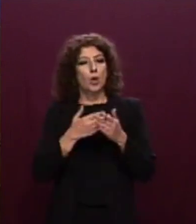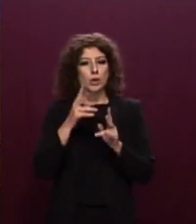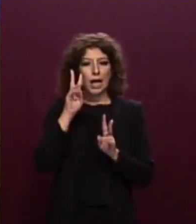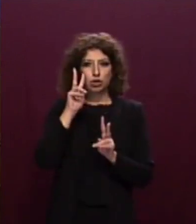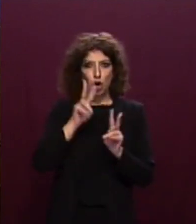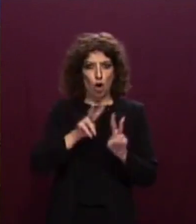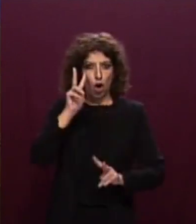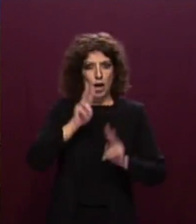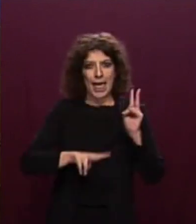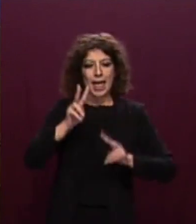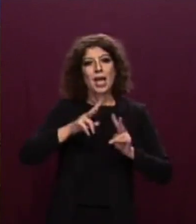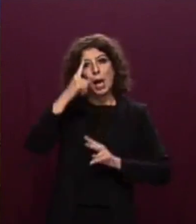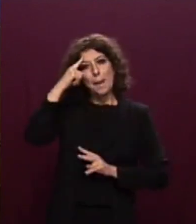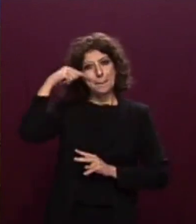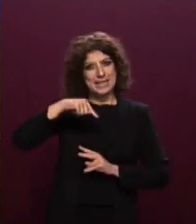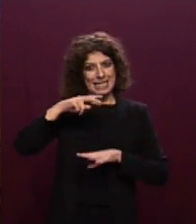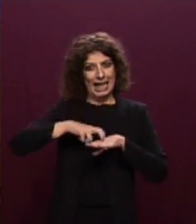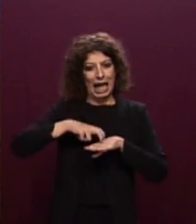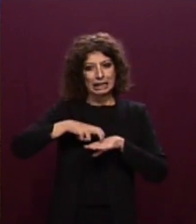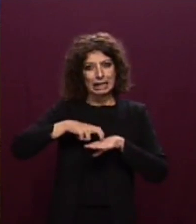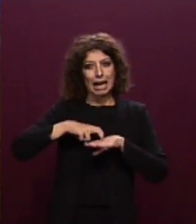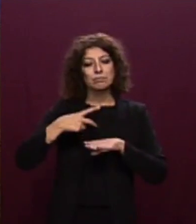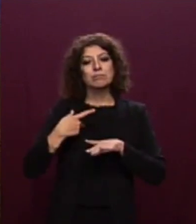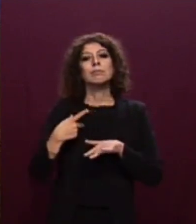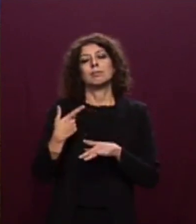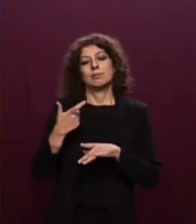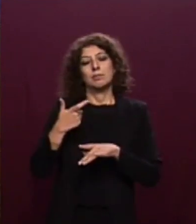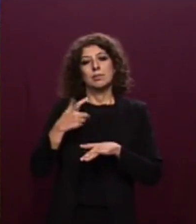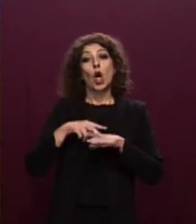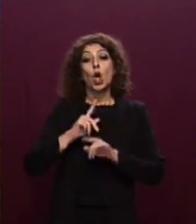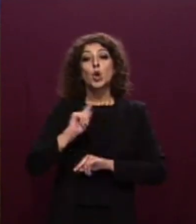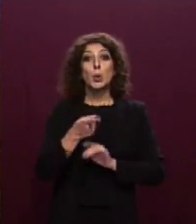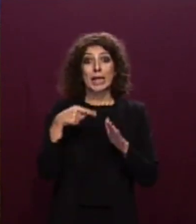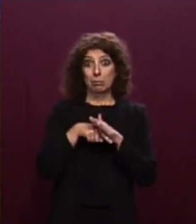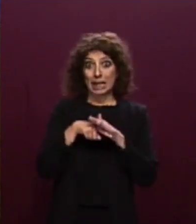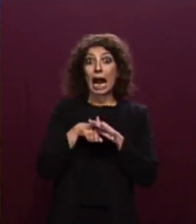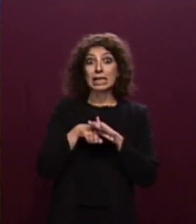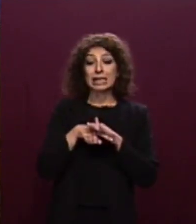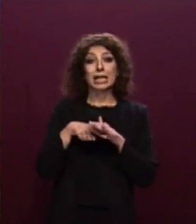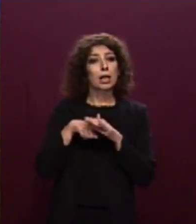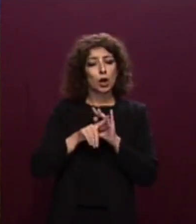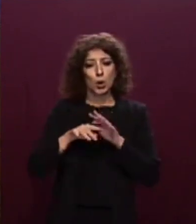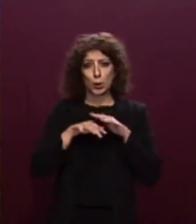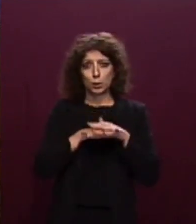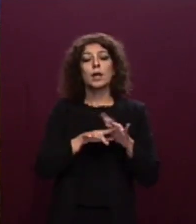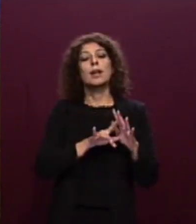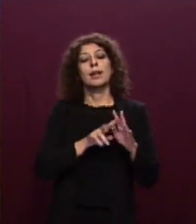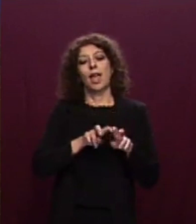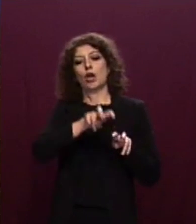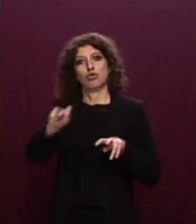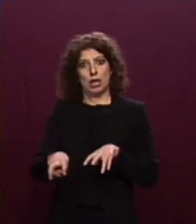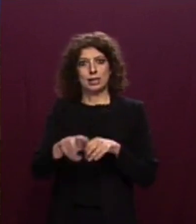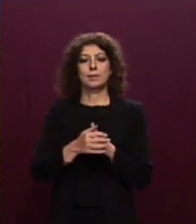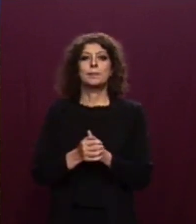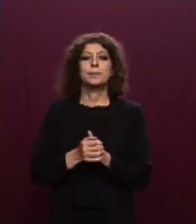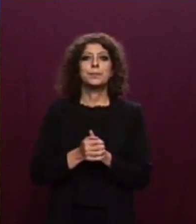medica dell'azienda sanitaria locale, salita a bordo della nave, tutti i migranti sono sbarcati. Quanto alla Geo Barents,